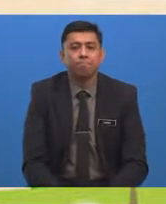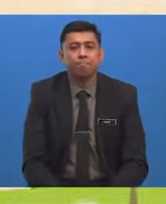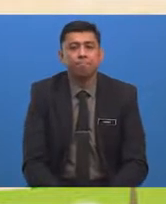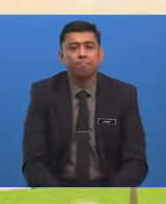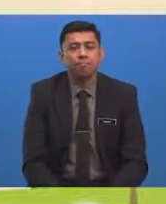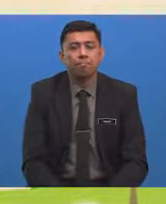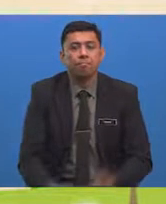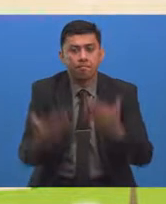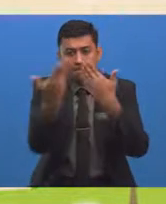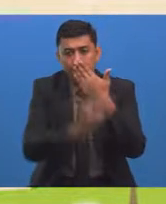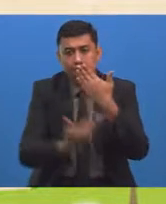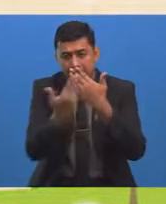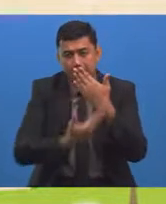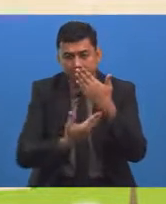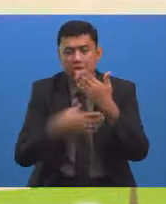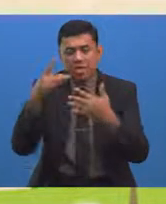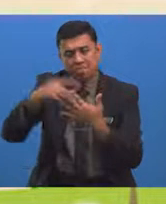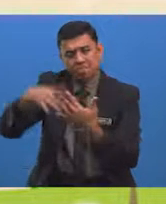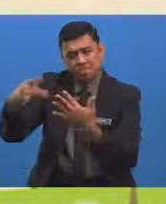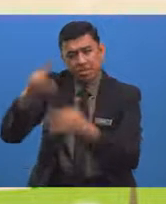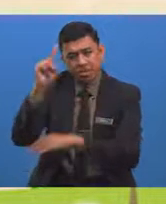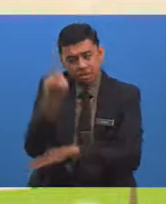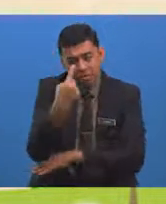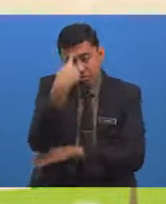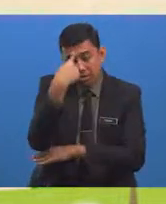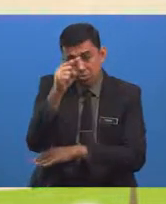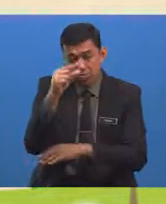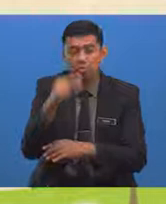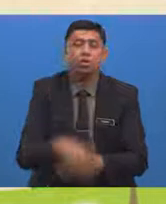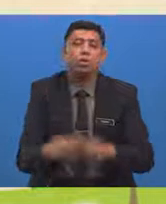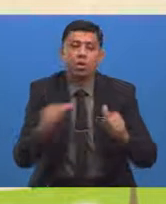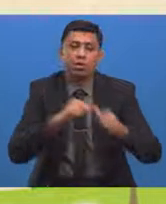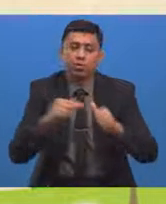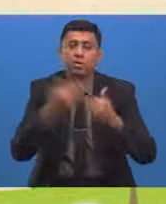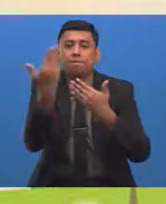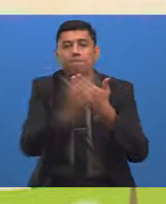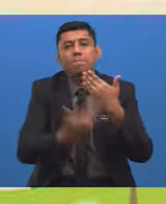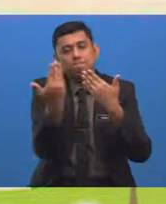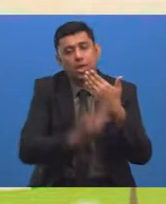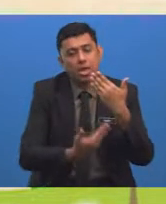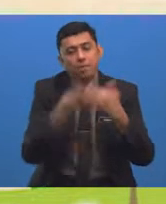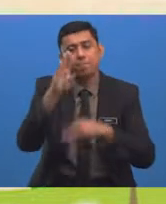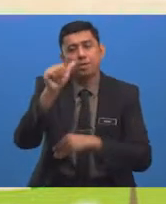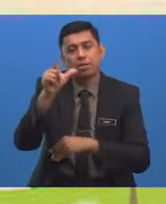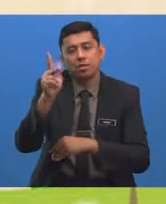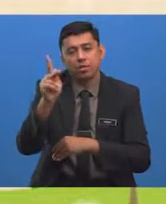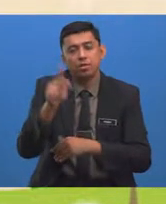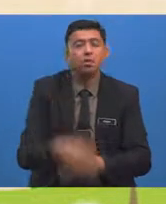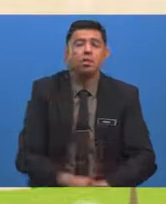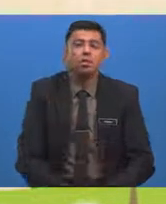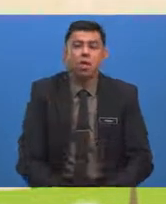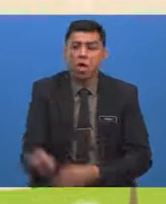Menebang Pokok-pokok Terpilih Sahaja Untuk Kegiatan Pembalakan Menguatkuasakan